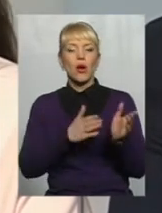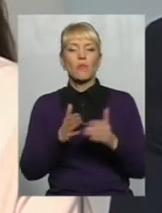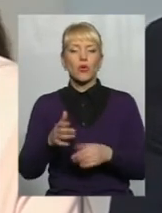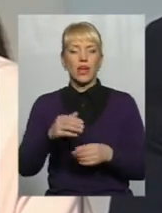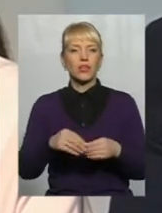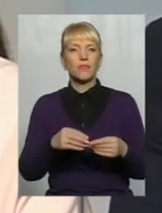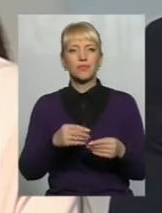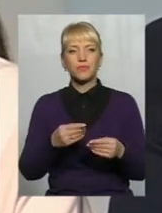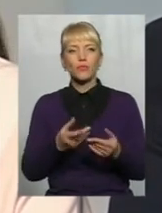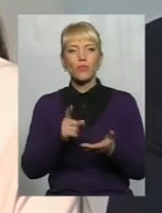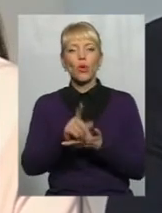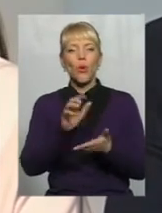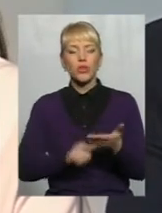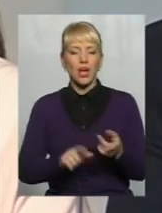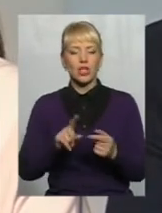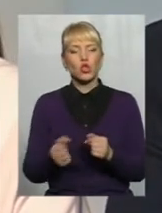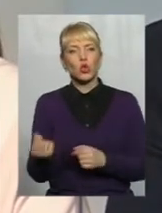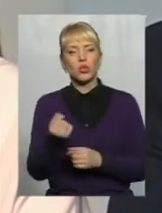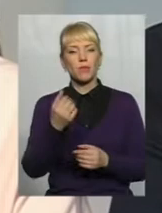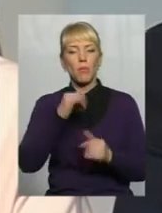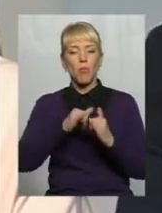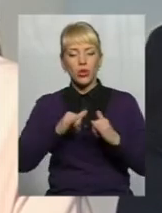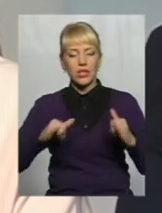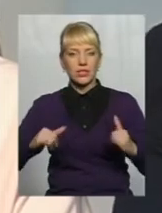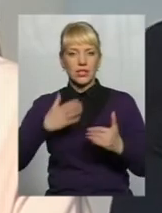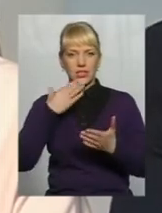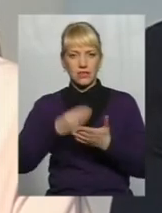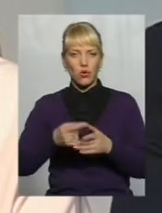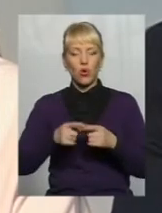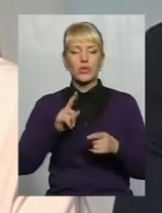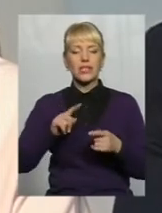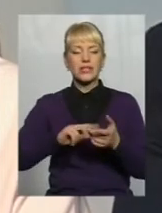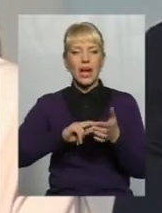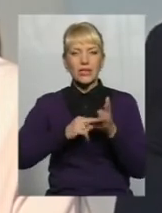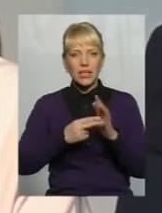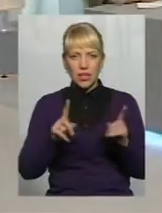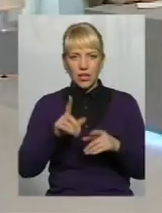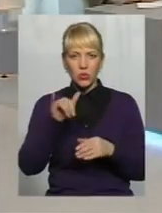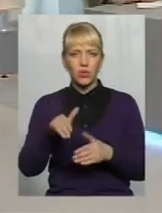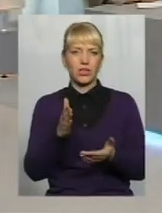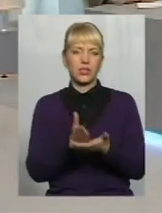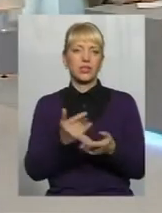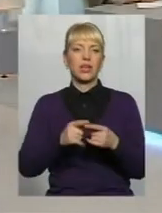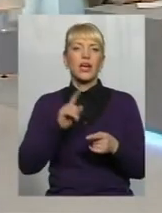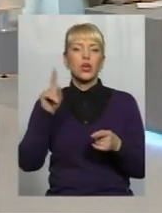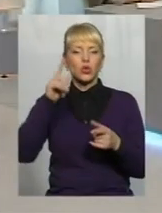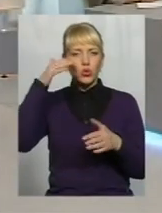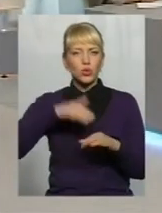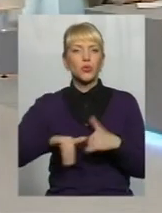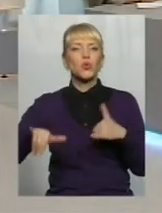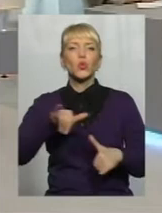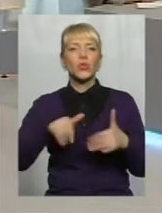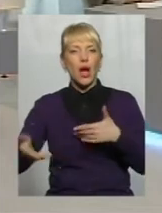Щодо утримання і подальшого свого розвитку Тобто громади, які мають стратегію розвитку Громади, які розуміють, куди вони